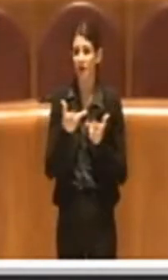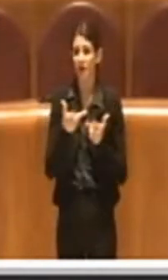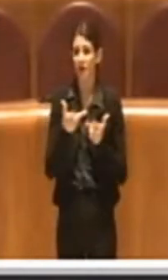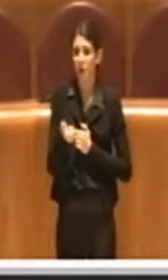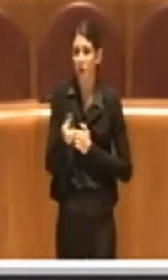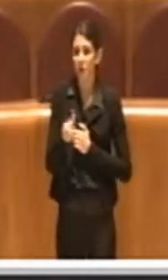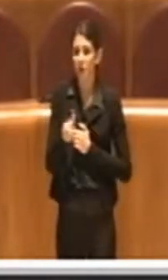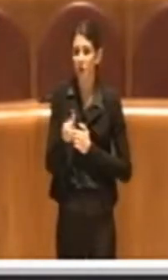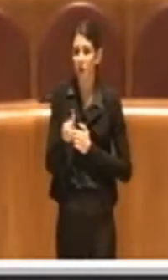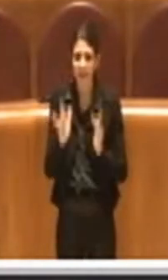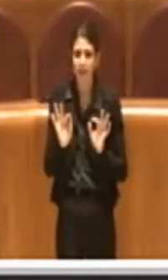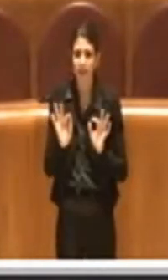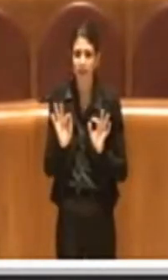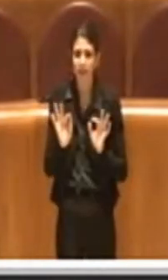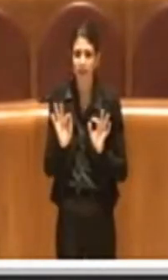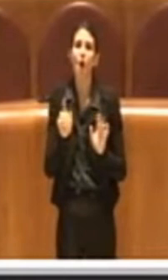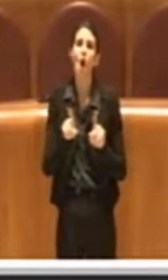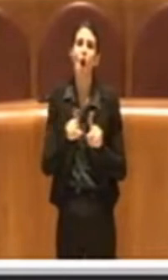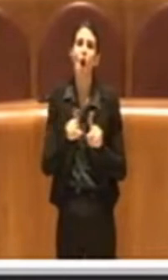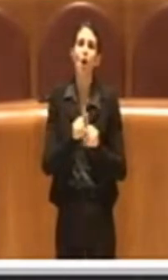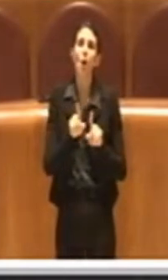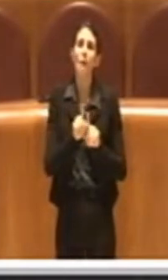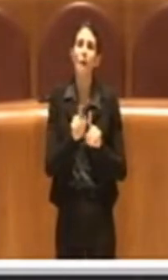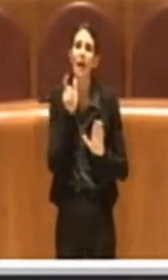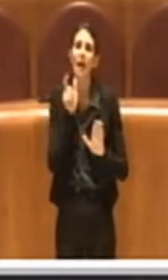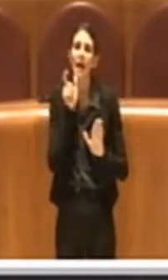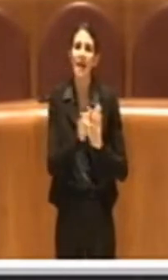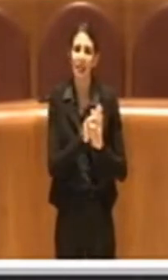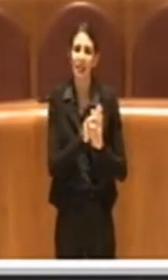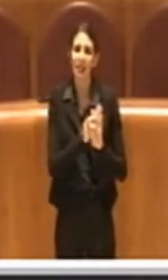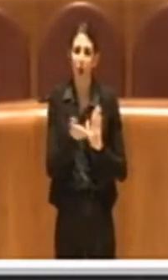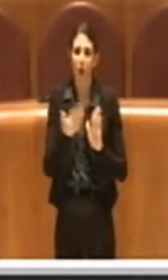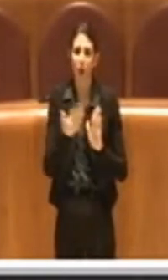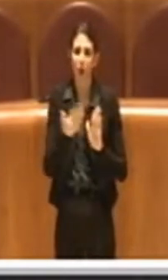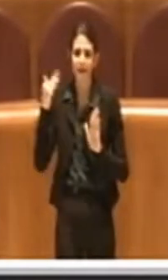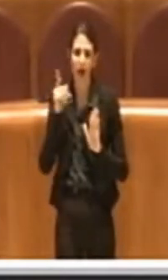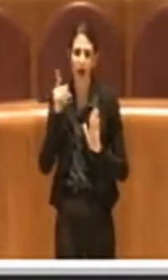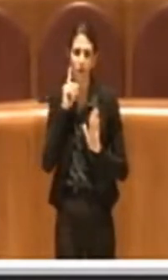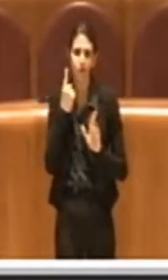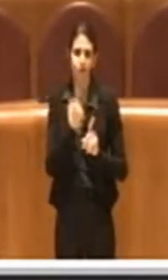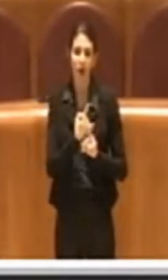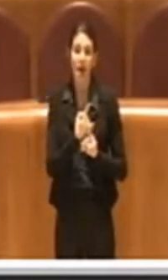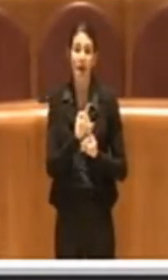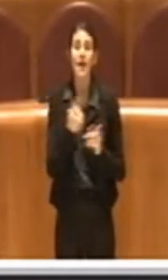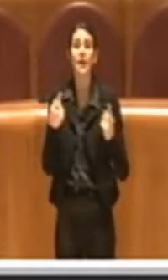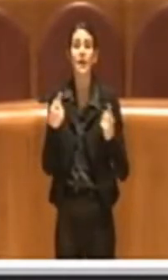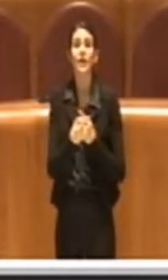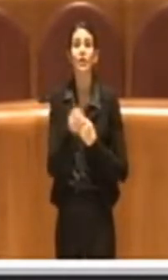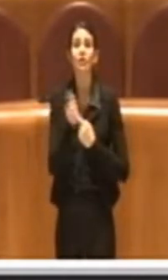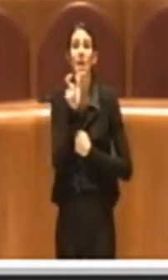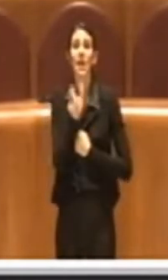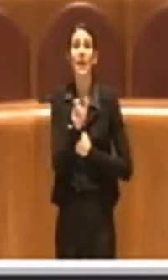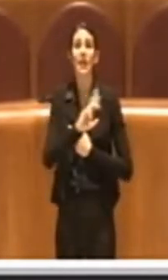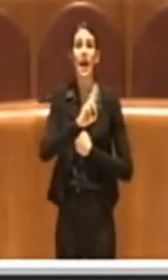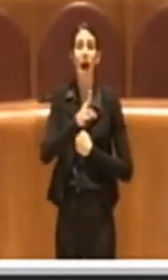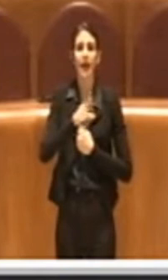dell'articolo che c'era precedentemente, mentre per la lettera H, la lettera L,